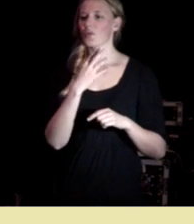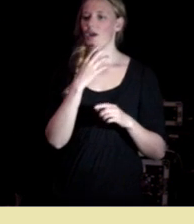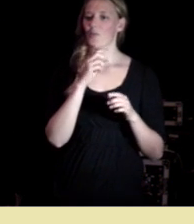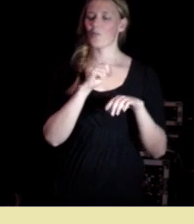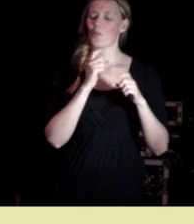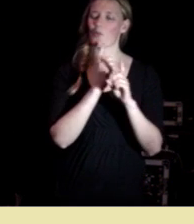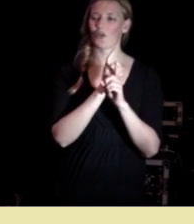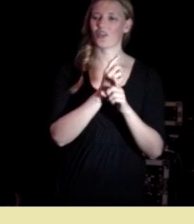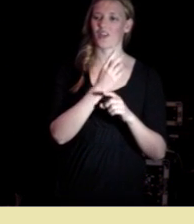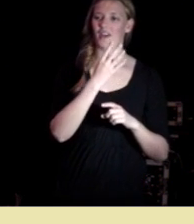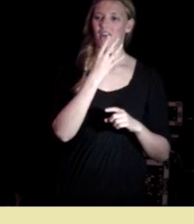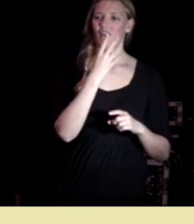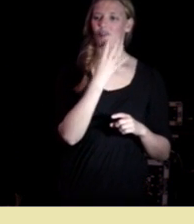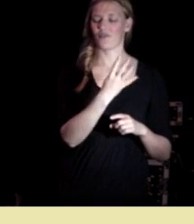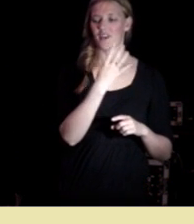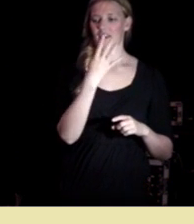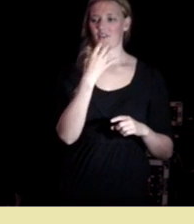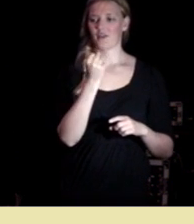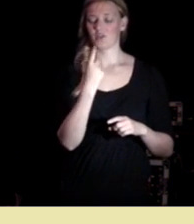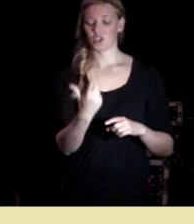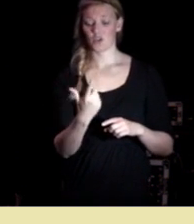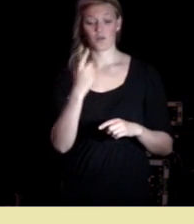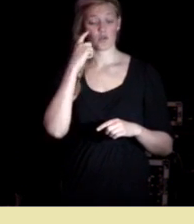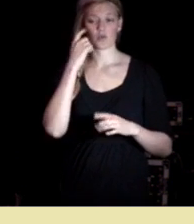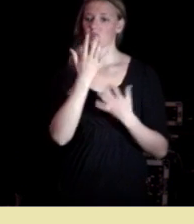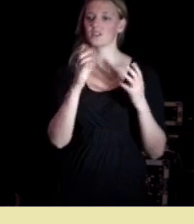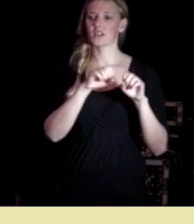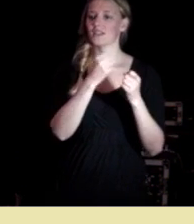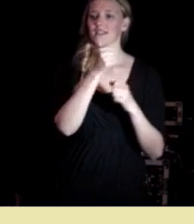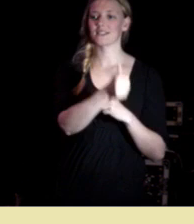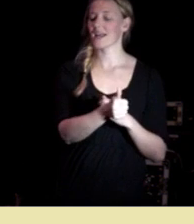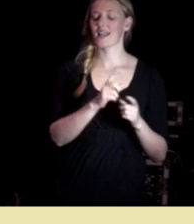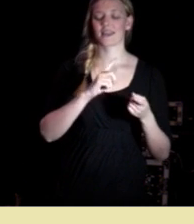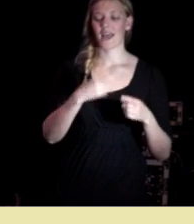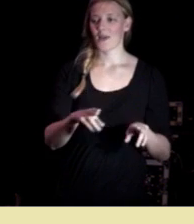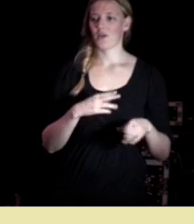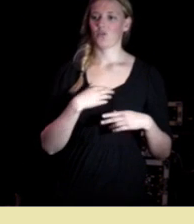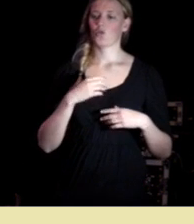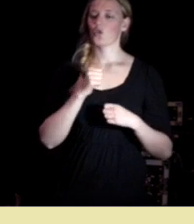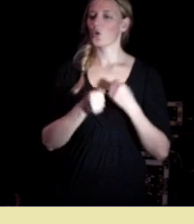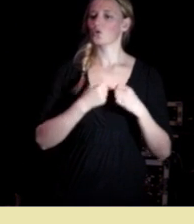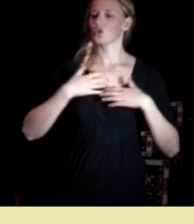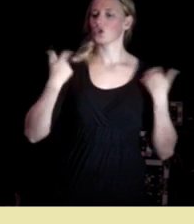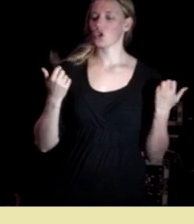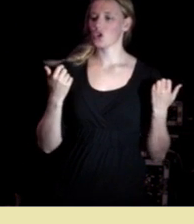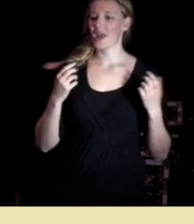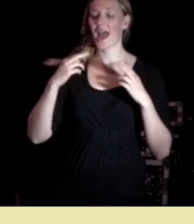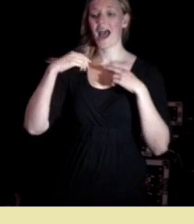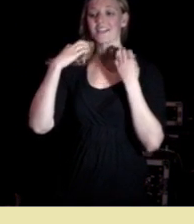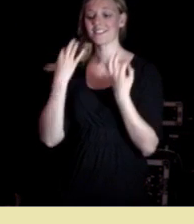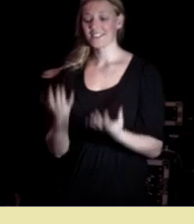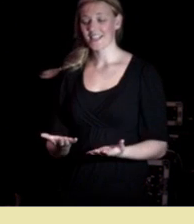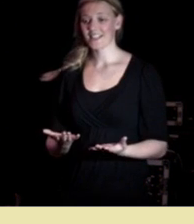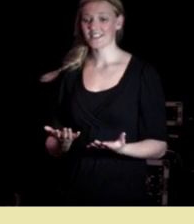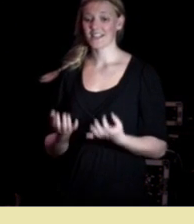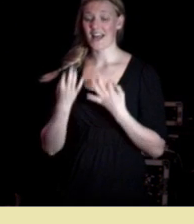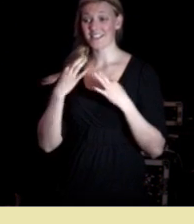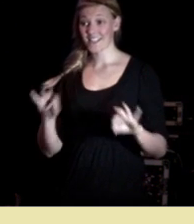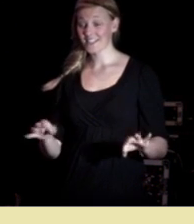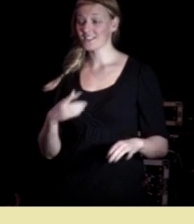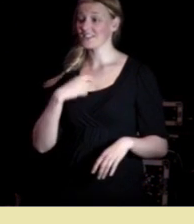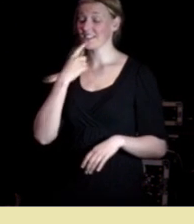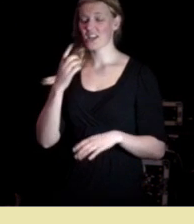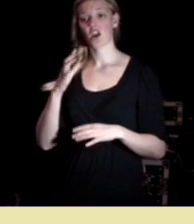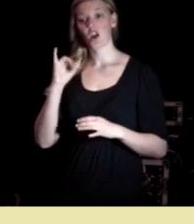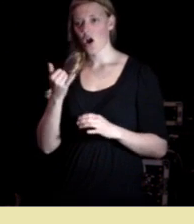at hun skader seg selv men at hun gjør noe ekstra sunt er kjennelsen om at man faktisk har et problem er et